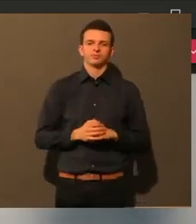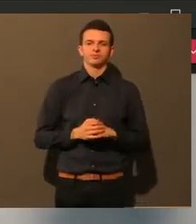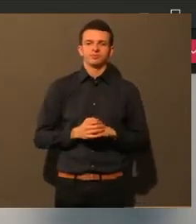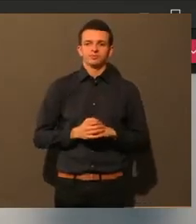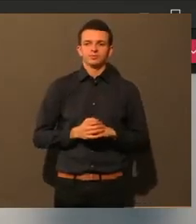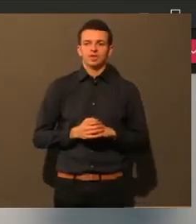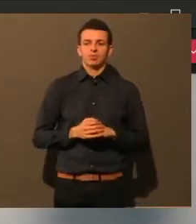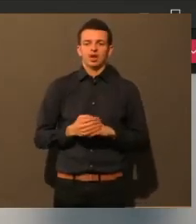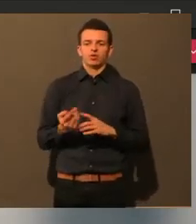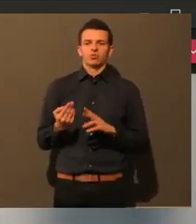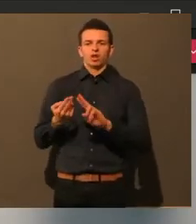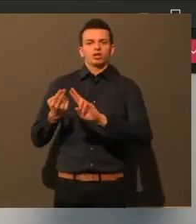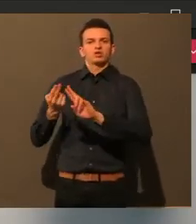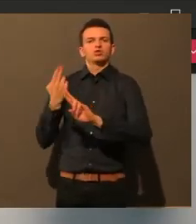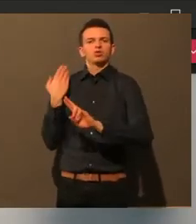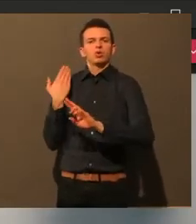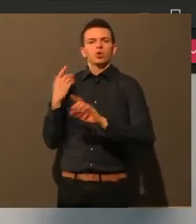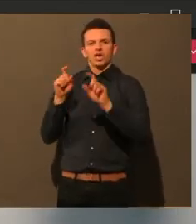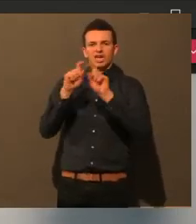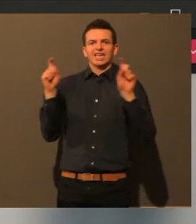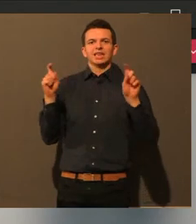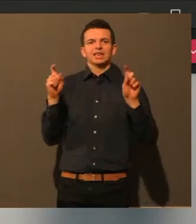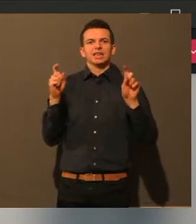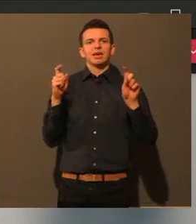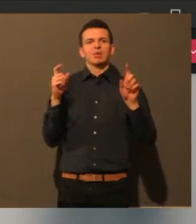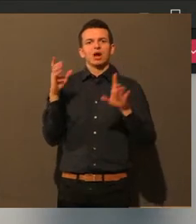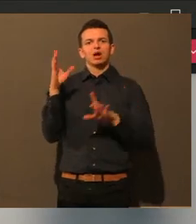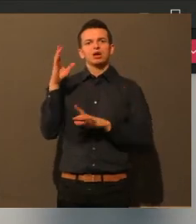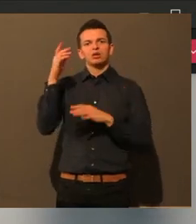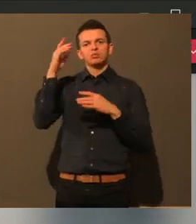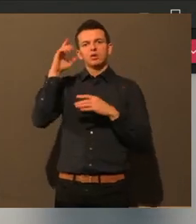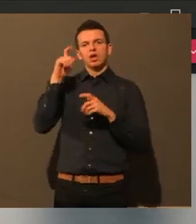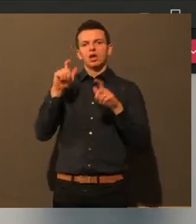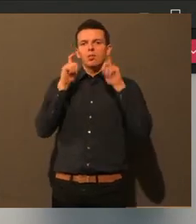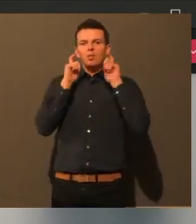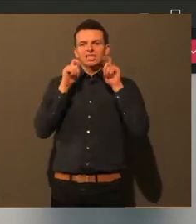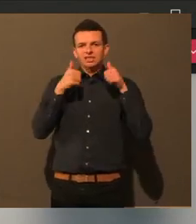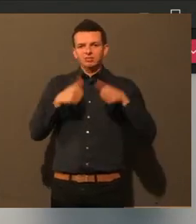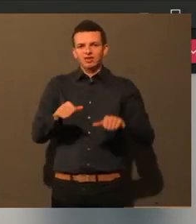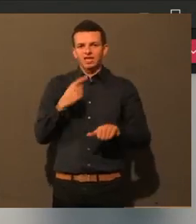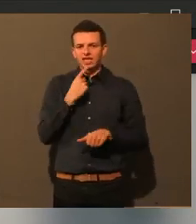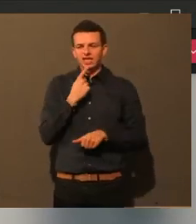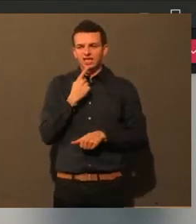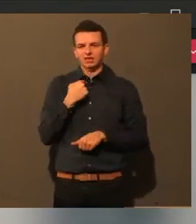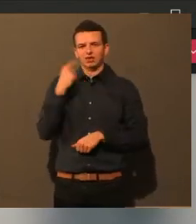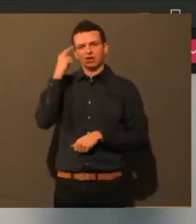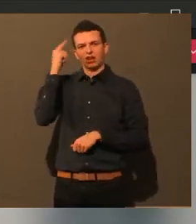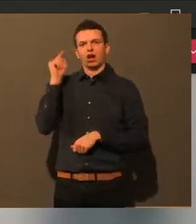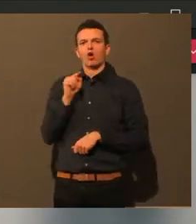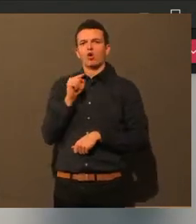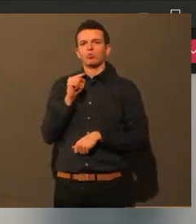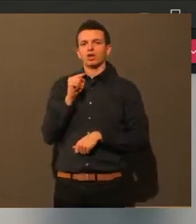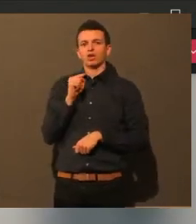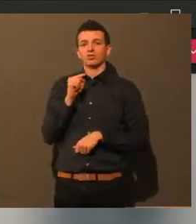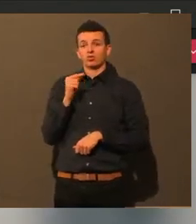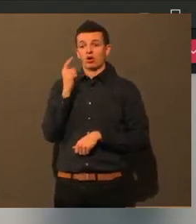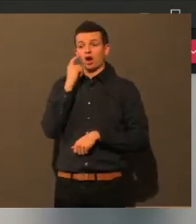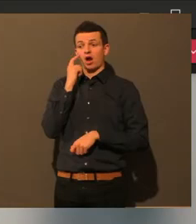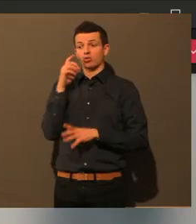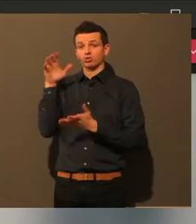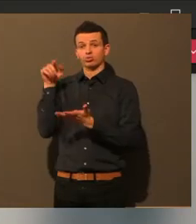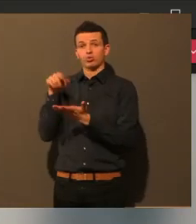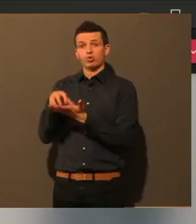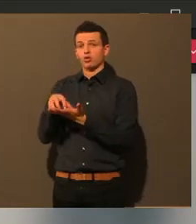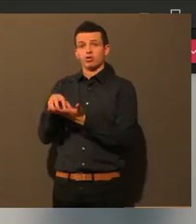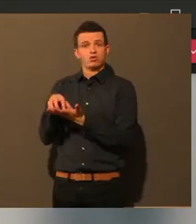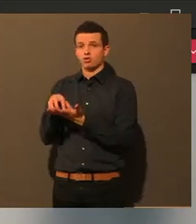auf Parkplätzen vor Einzelhandelsgeschäften bayernweit. Also deswegen, das kann meines Erachtens nicht, also kann sein, dass man sich